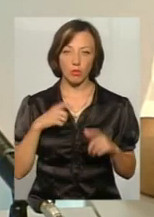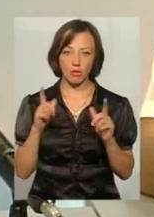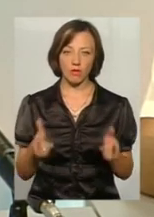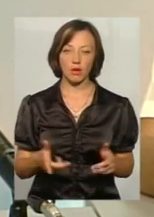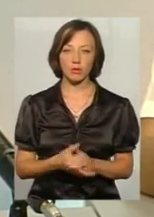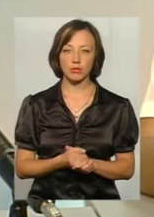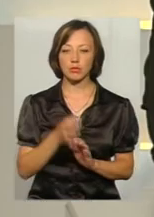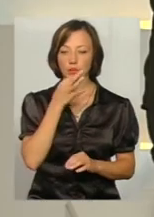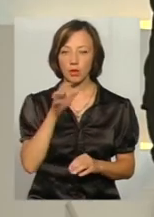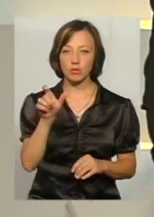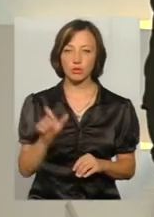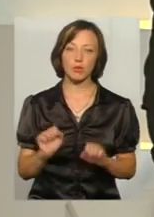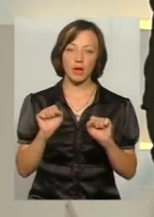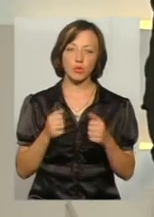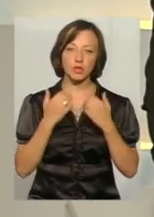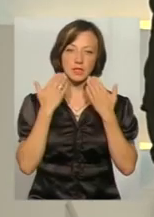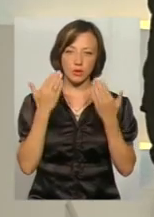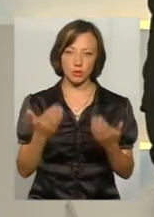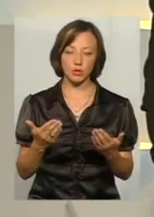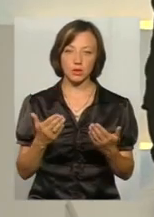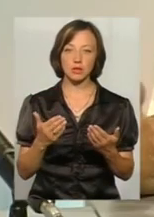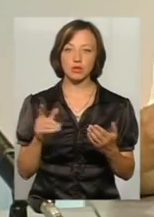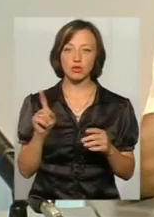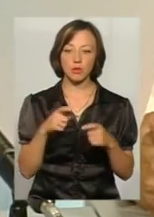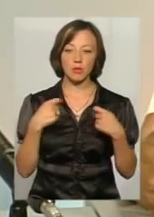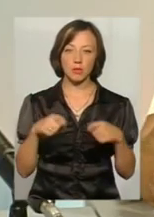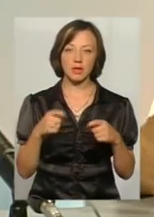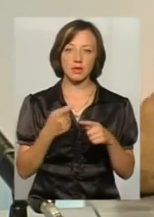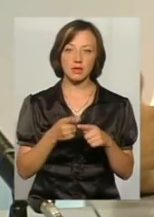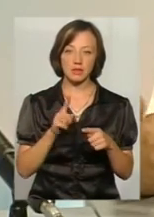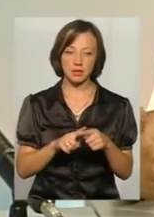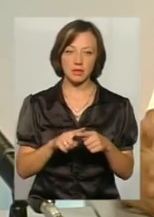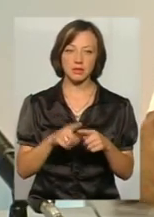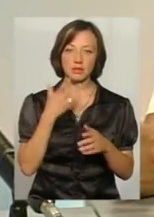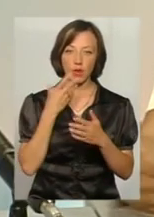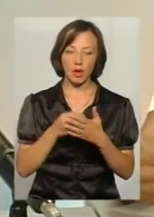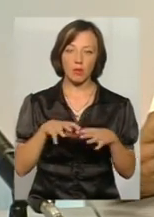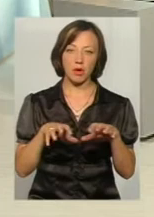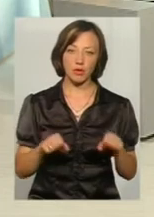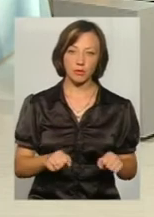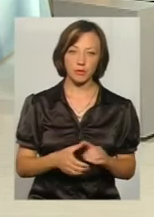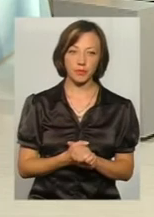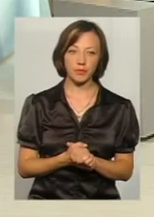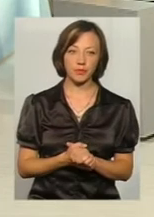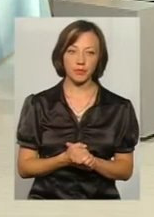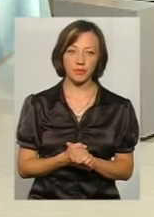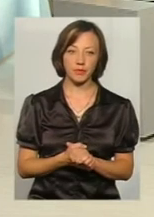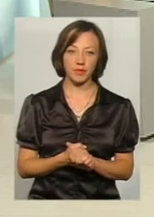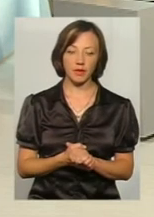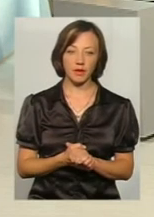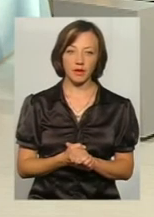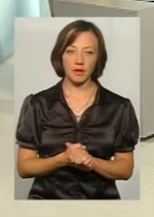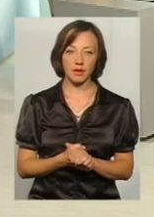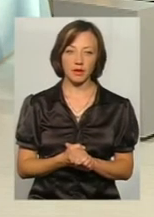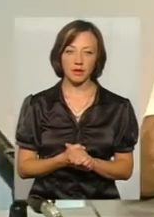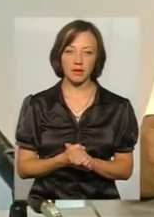будь-яка особа може звернутися про те, щоб реалізувати саме на всій площадці своє майно. Рухоме чи нерухоме. Чи нерухоме.